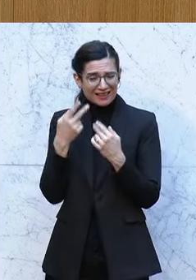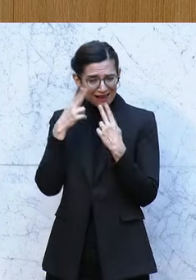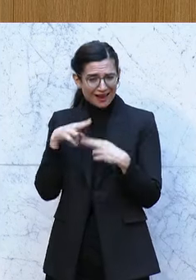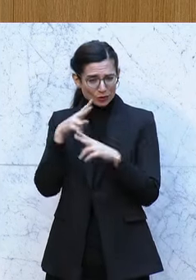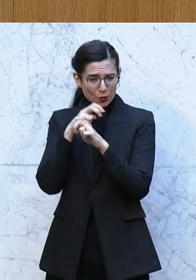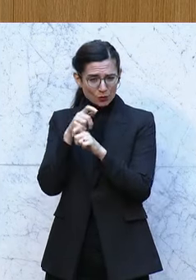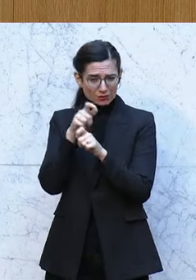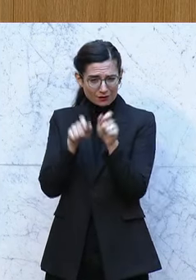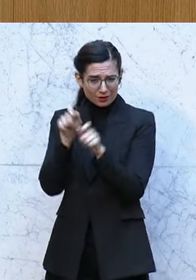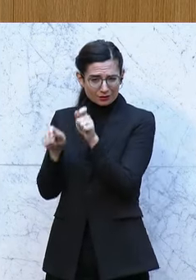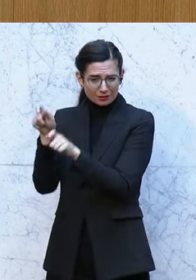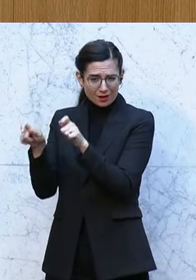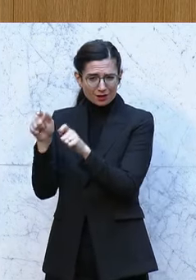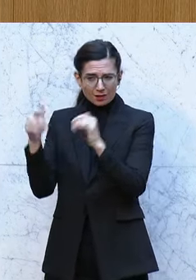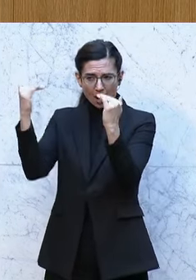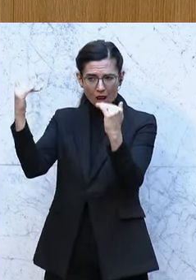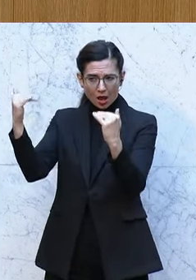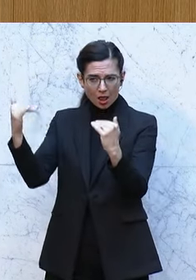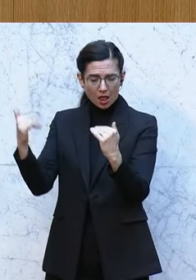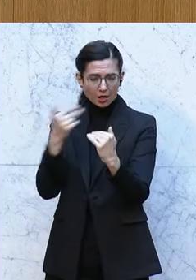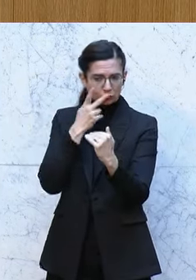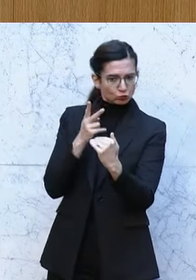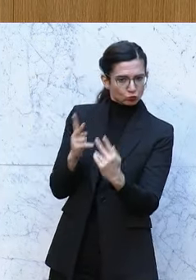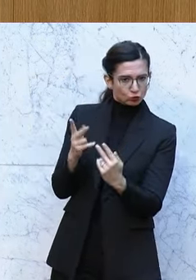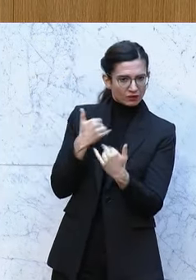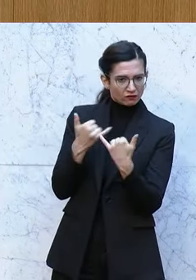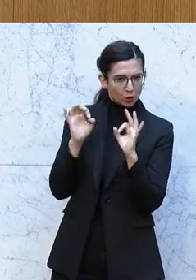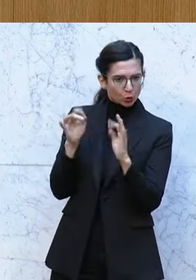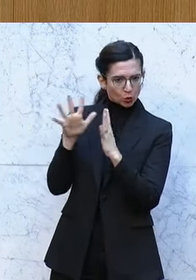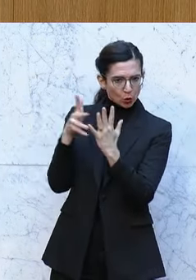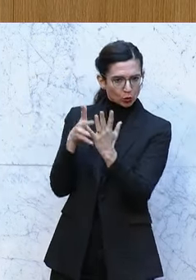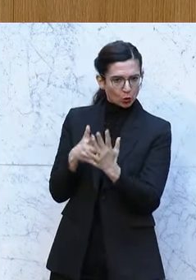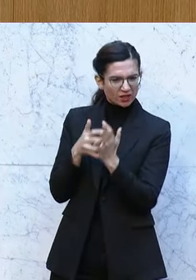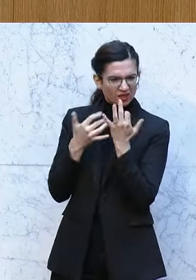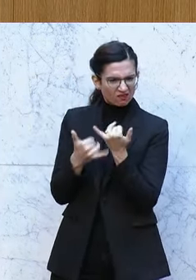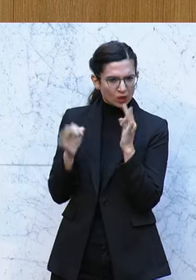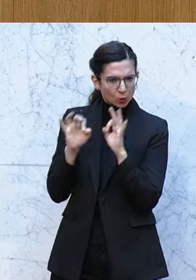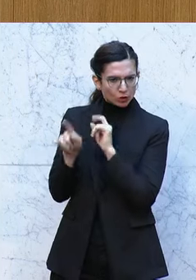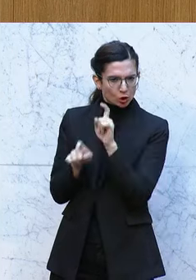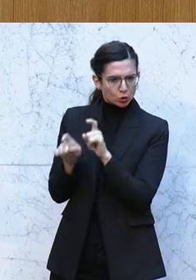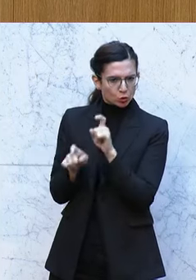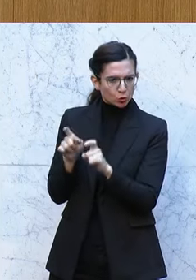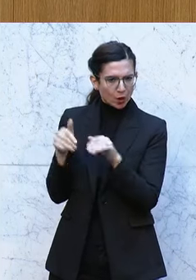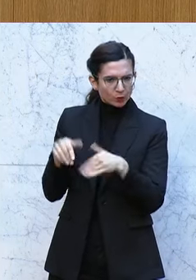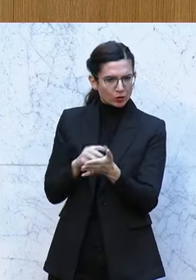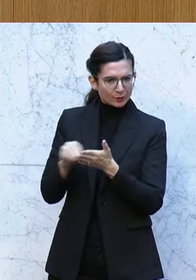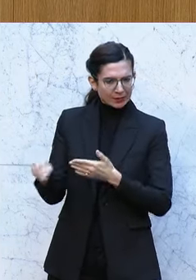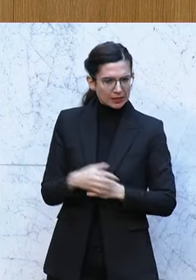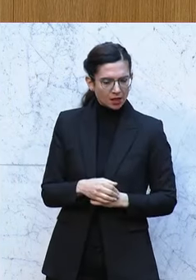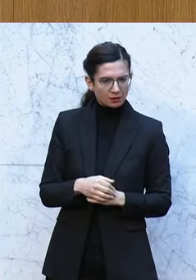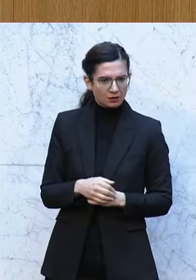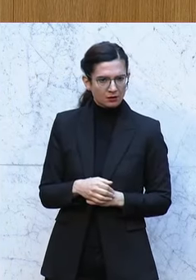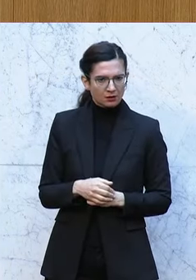Österreicher aus der Trendliste genommen und gesagt, wie gut kontrollieren wir die, wie gut besteuern wir die und haben sich bei